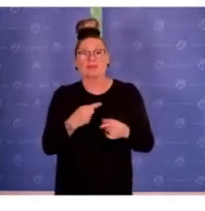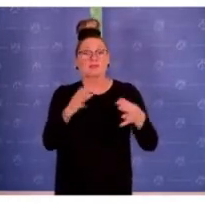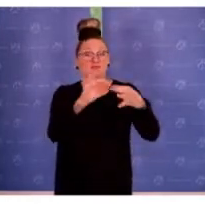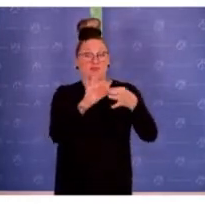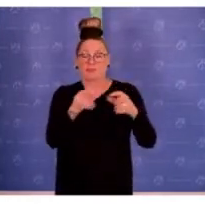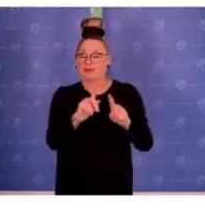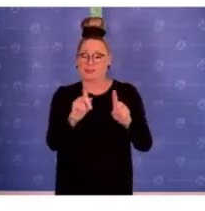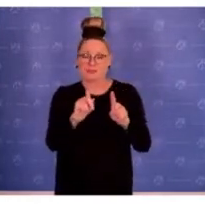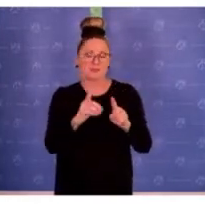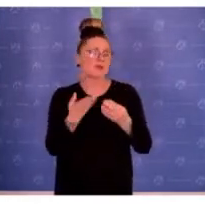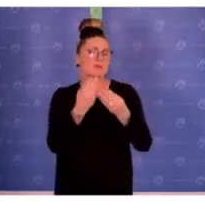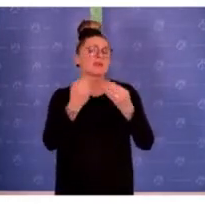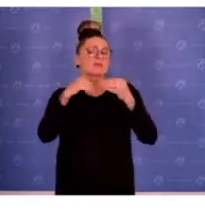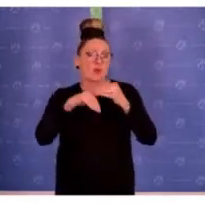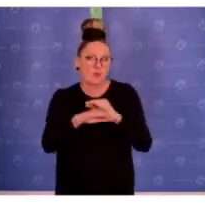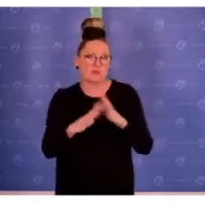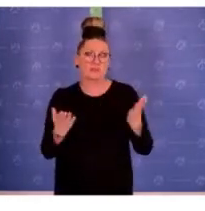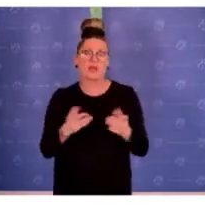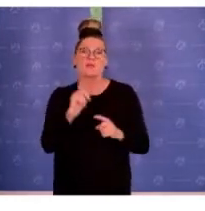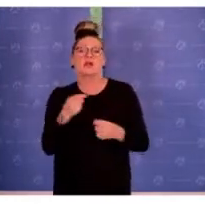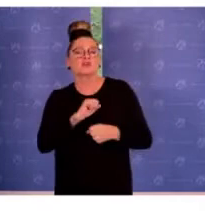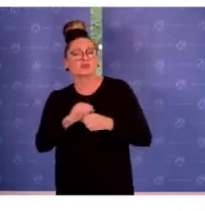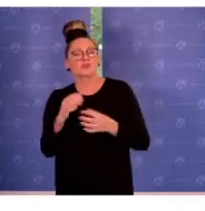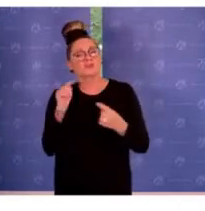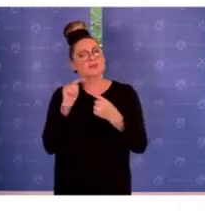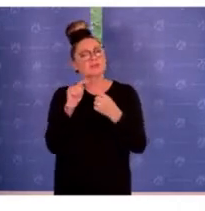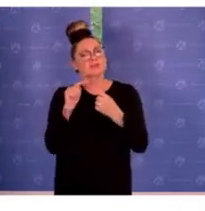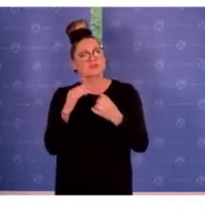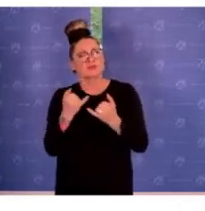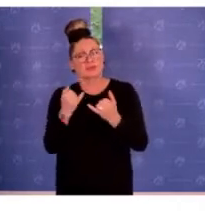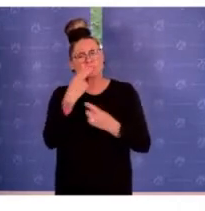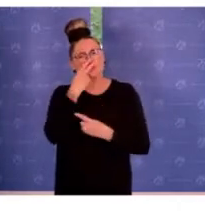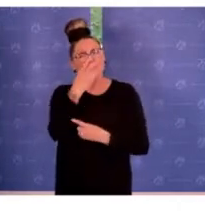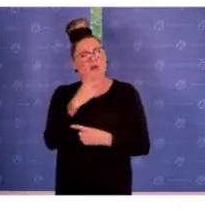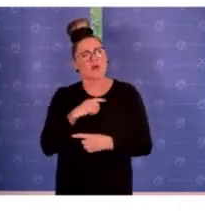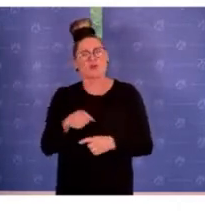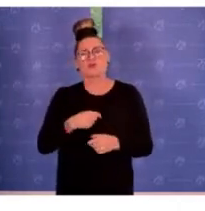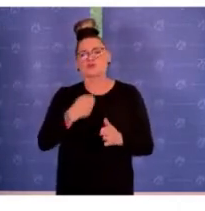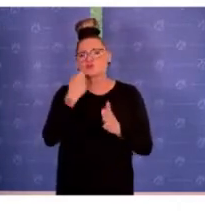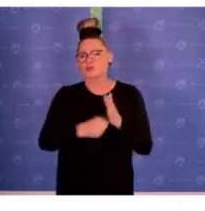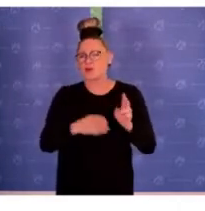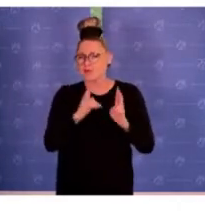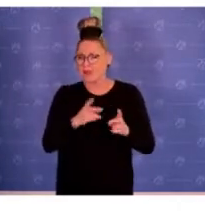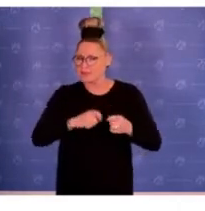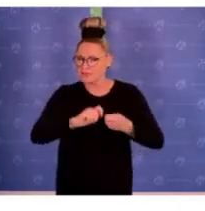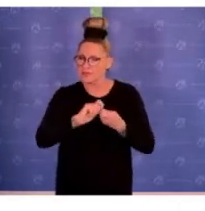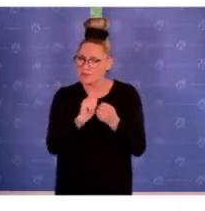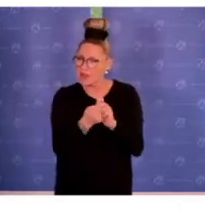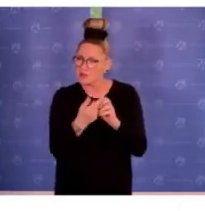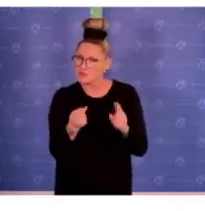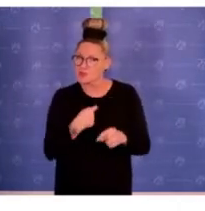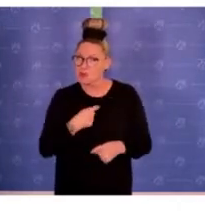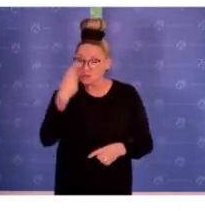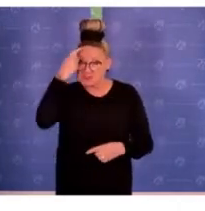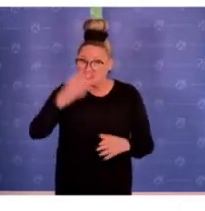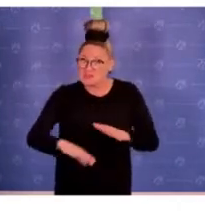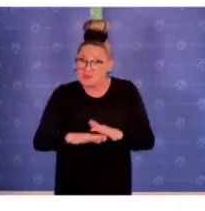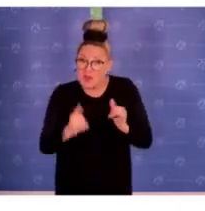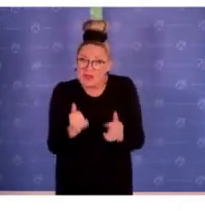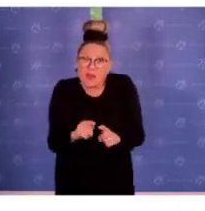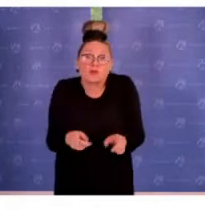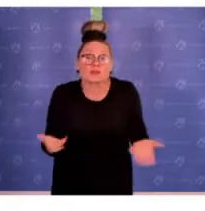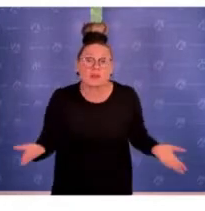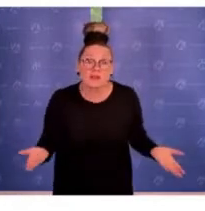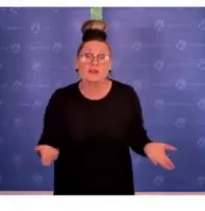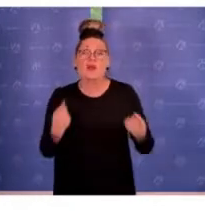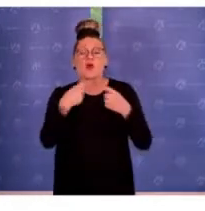einerseits für die Diskussion über die Frage, auch inwiefern strafrechtliche Veränderungen sinnvoll sein können, extrem wichtig